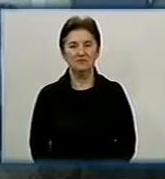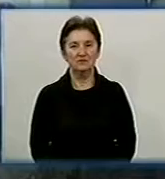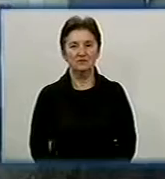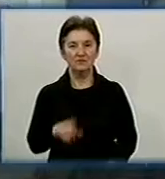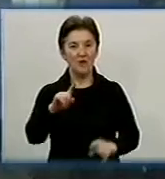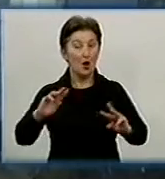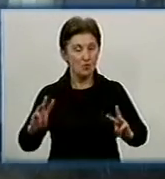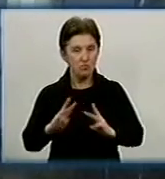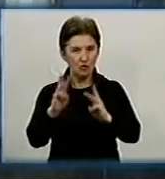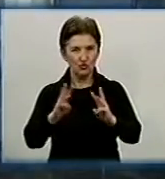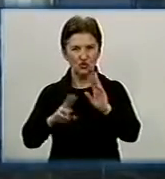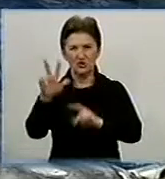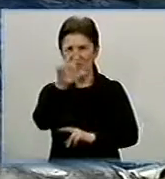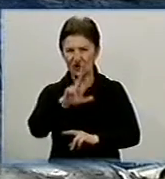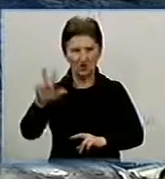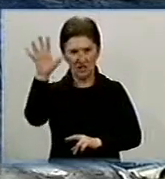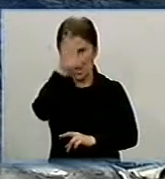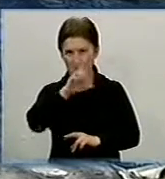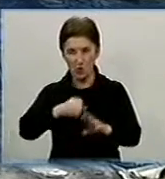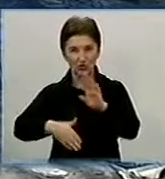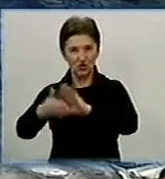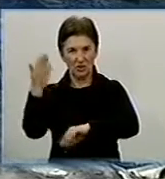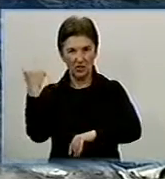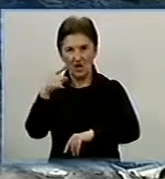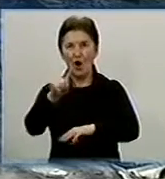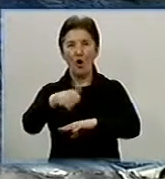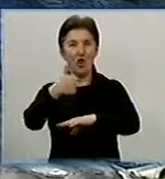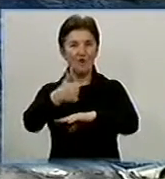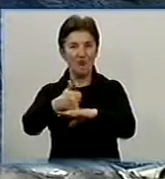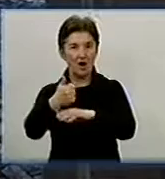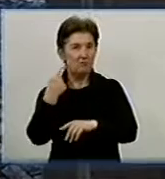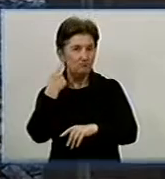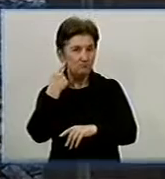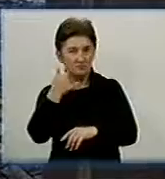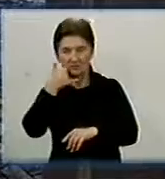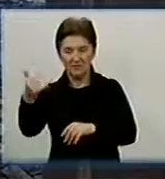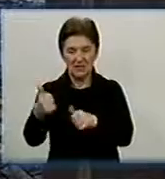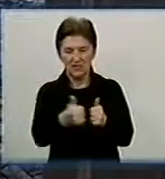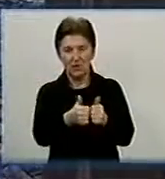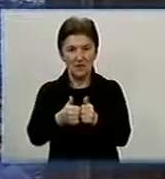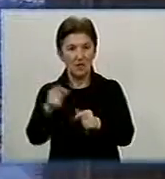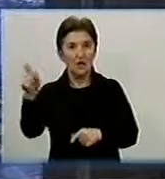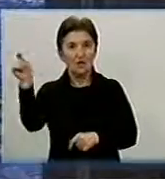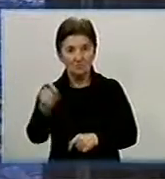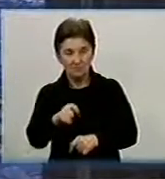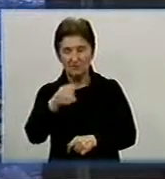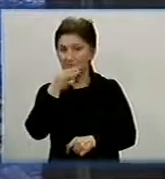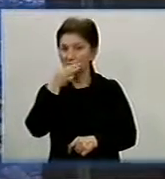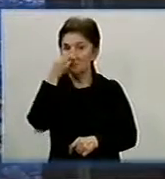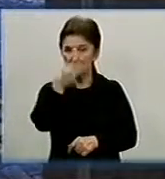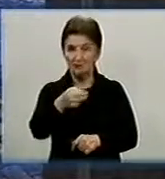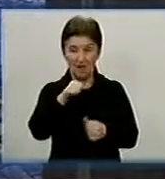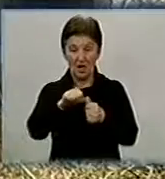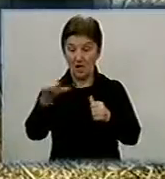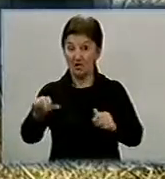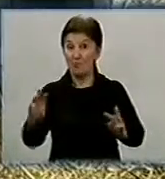Пожежа сталася третій годині ночі. Про те, що грицель рада, селищний голова дізнався від дзвінка односельця. Коли чоловік прибув на місце пожежі, крім вогню, його